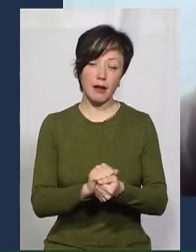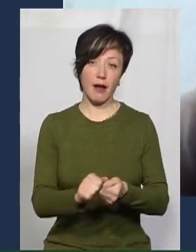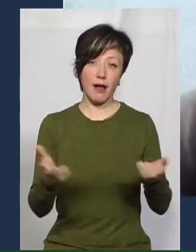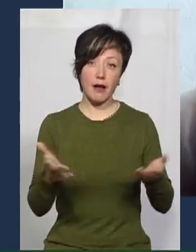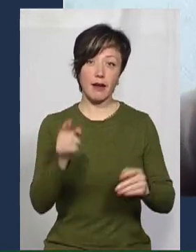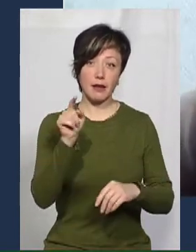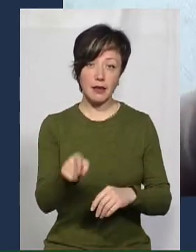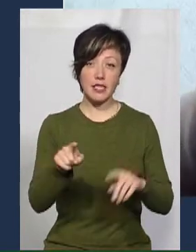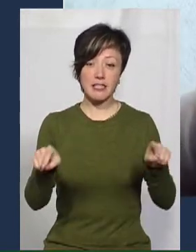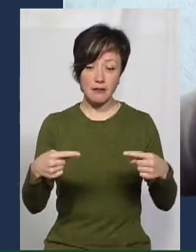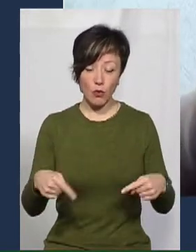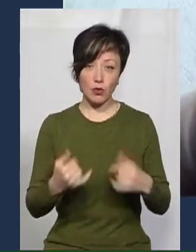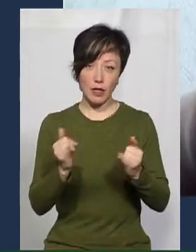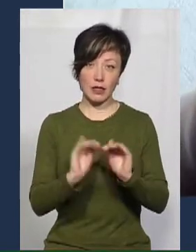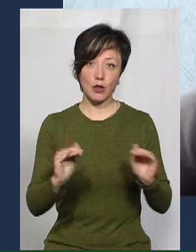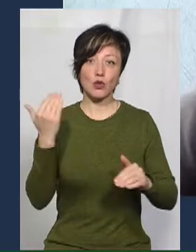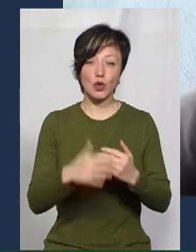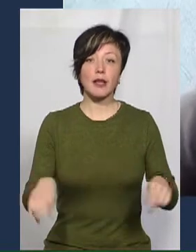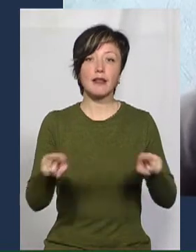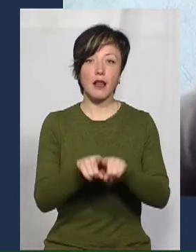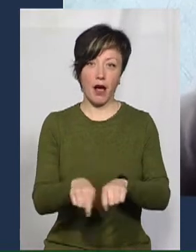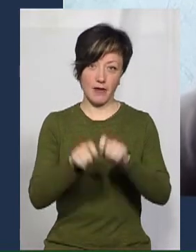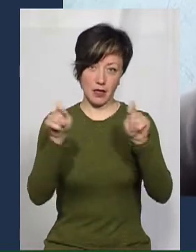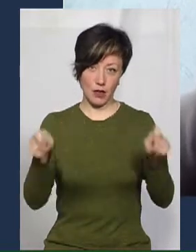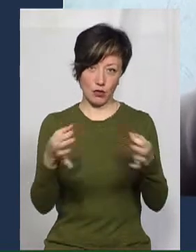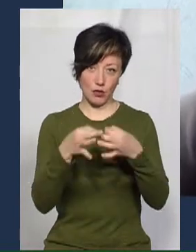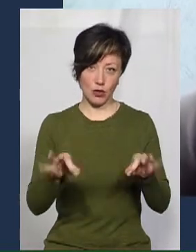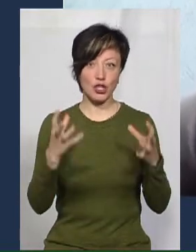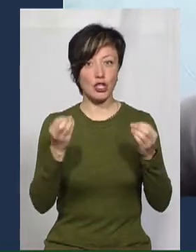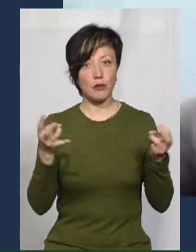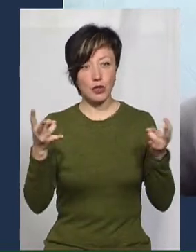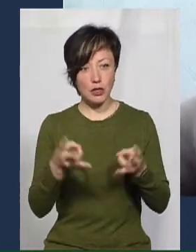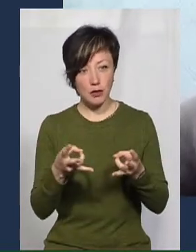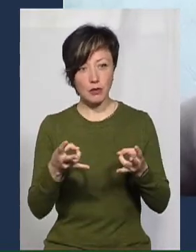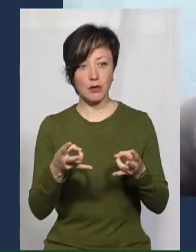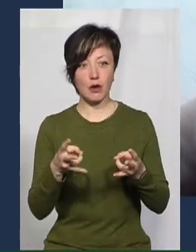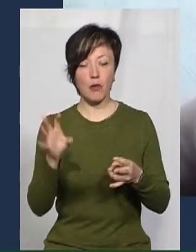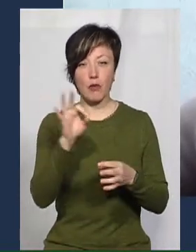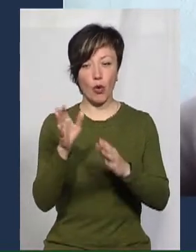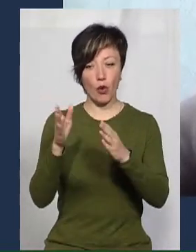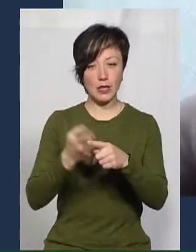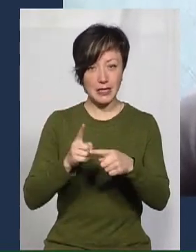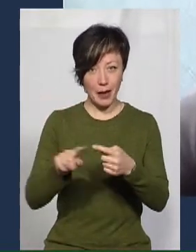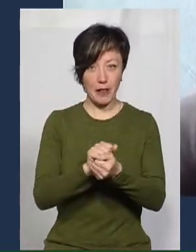ти створюєш для учнів, уже і так в відкритому доступі. Це ще потрібно про нього